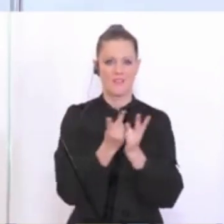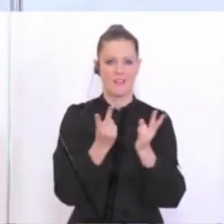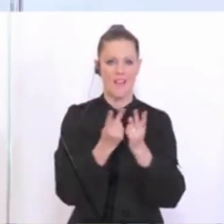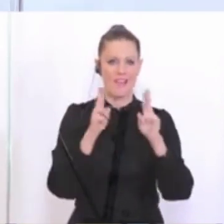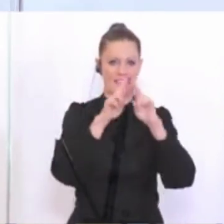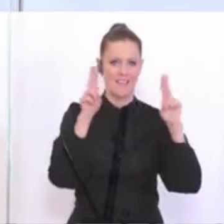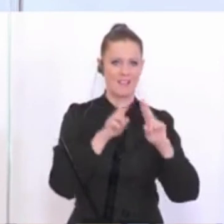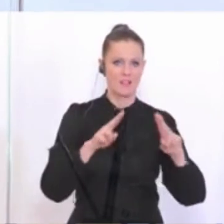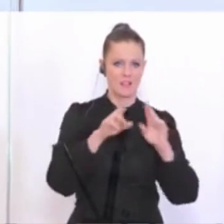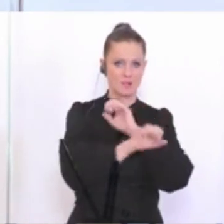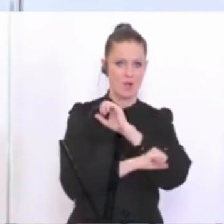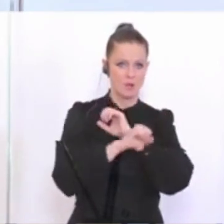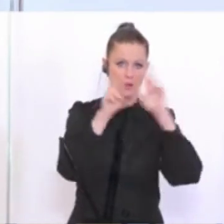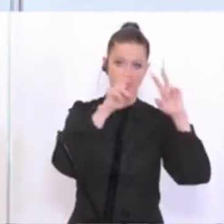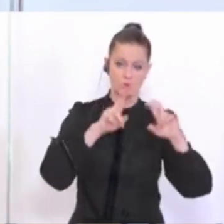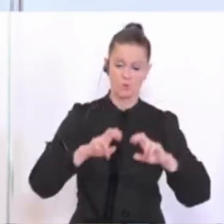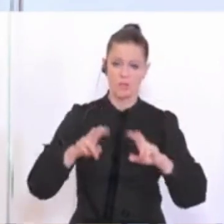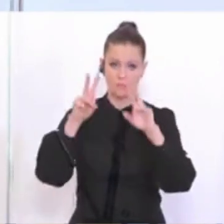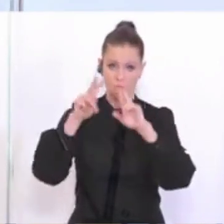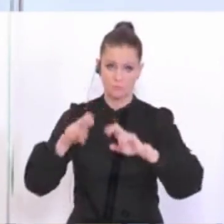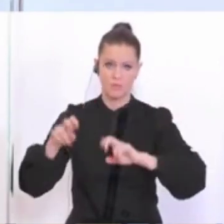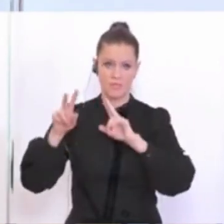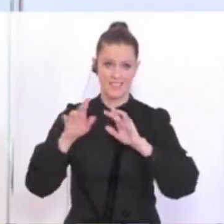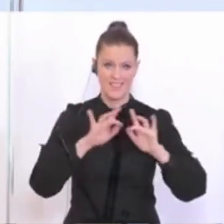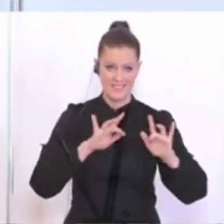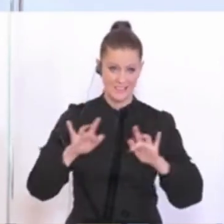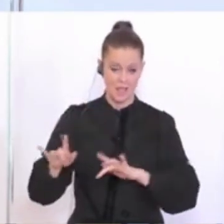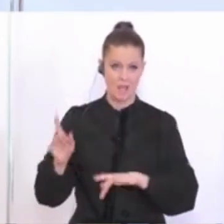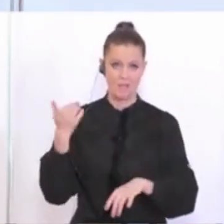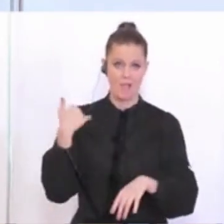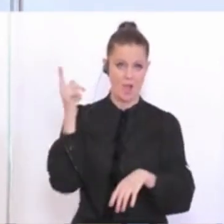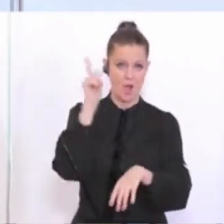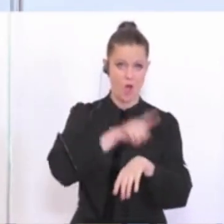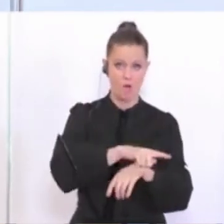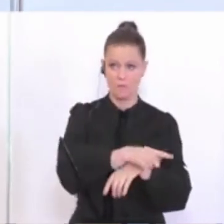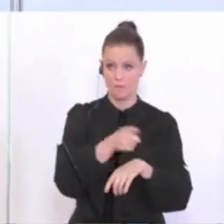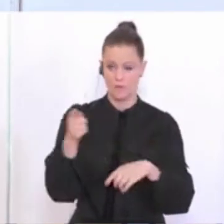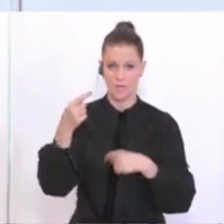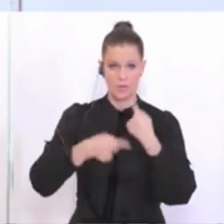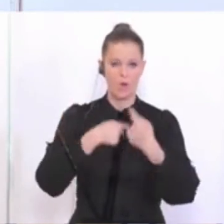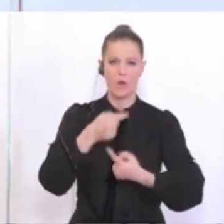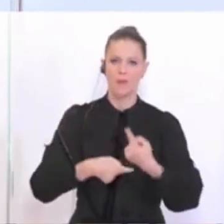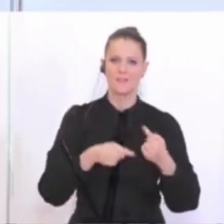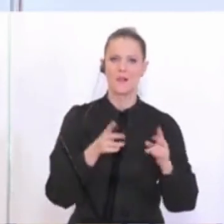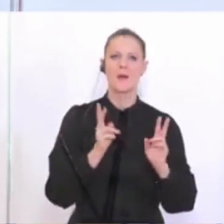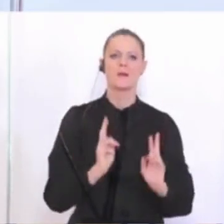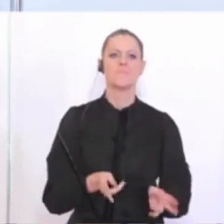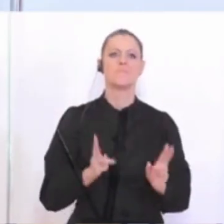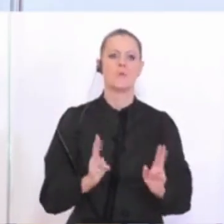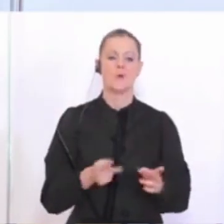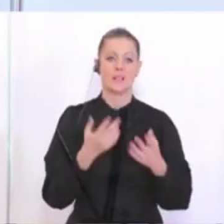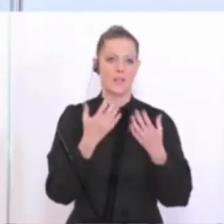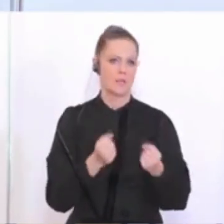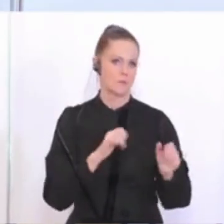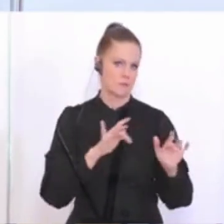internationaler Studien, die ja jetzt beauftragt wurde und läuft. Kann schon sein, dass da was rauskommt.